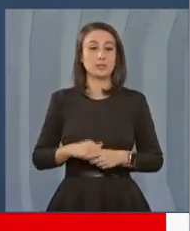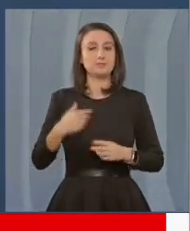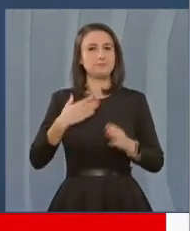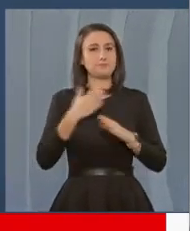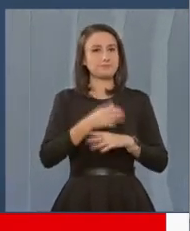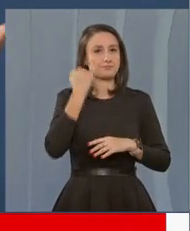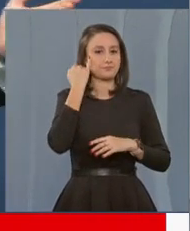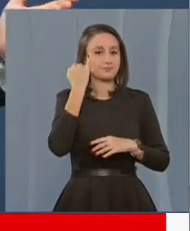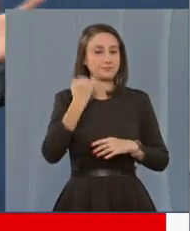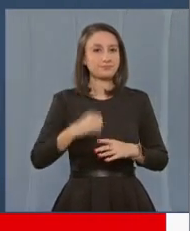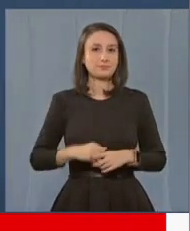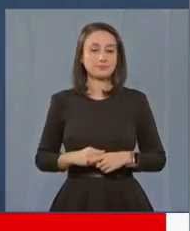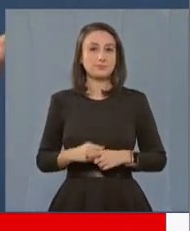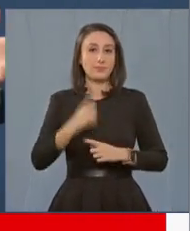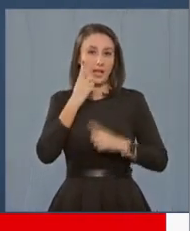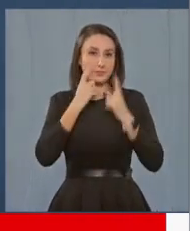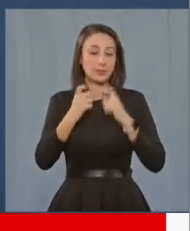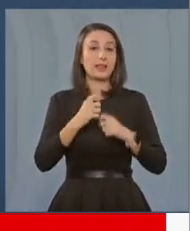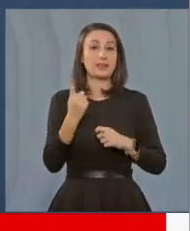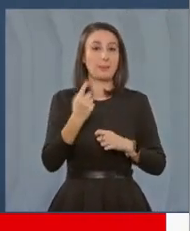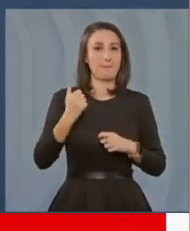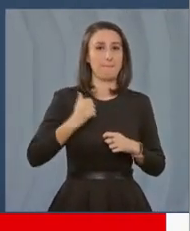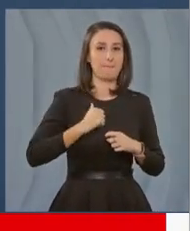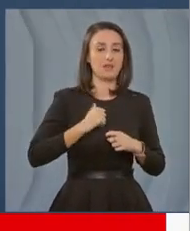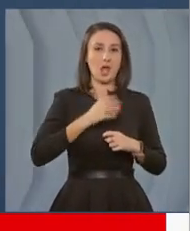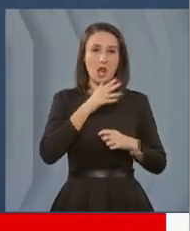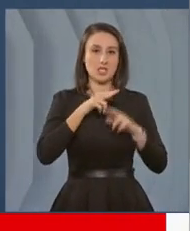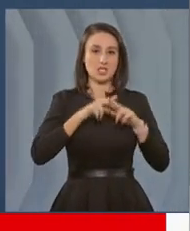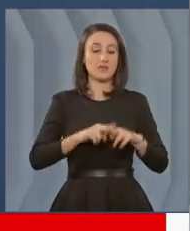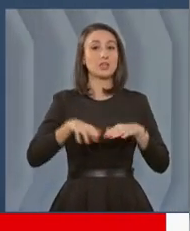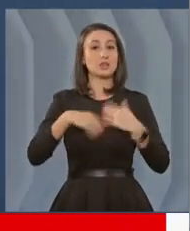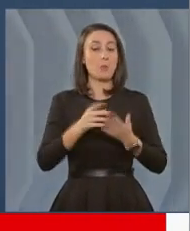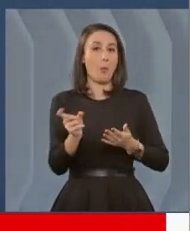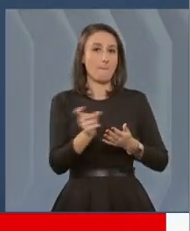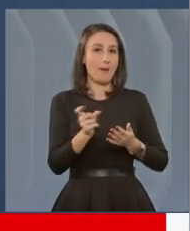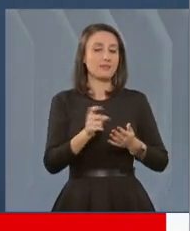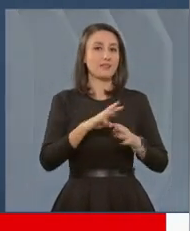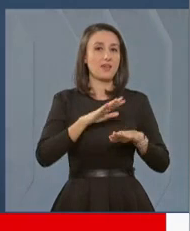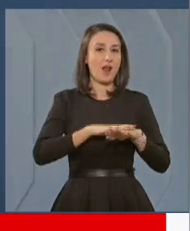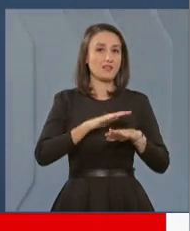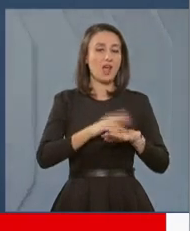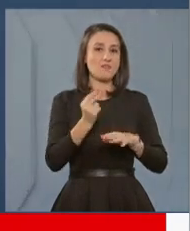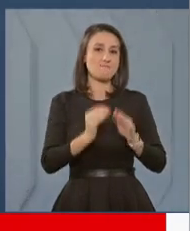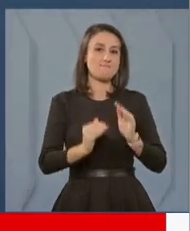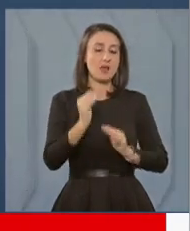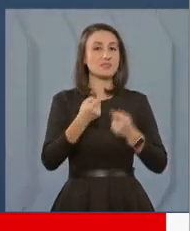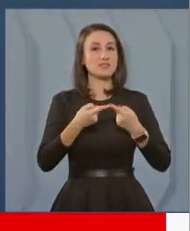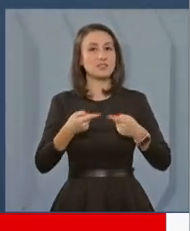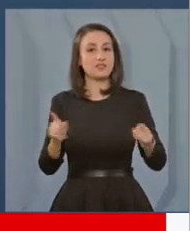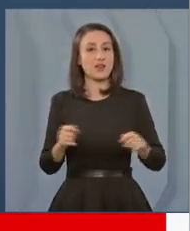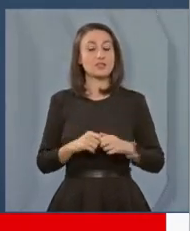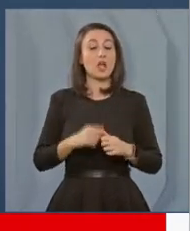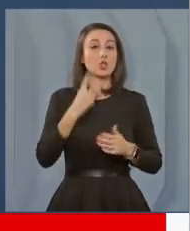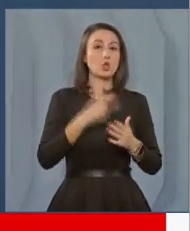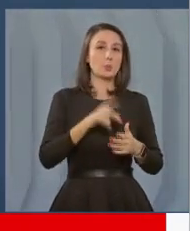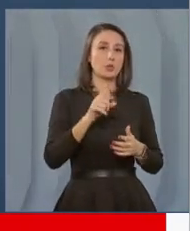mers pe ideea, experimentat întâi pe militari pe rezerviști, dăm o parte din rata inflației, adică diferența de inflație dintre